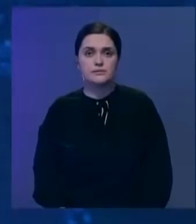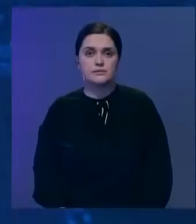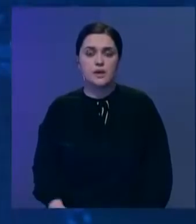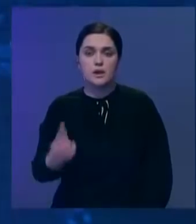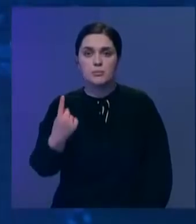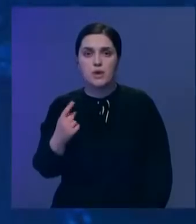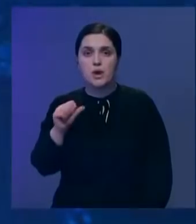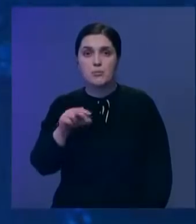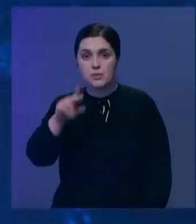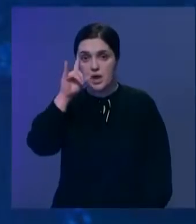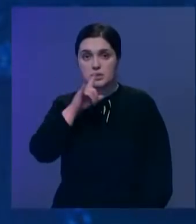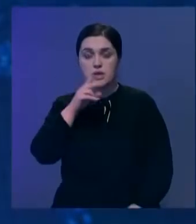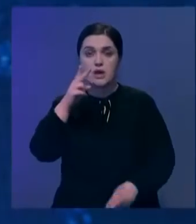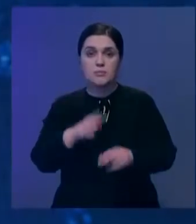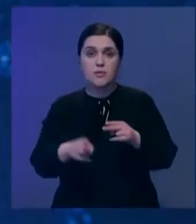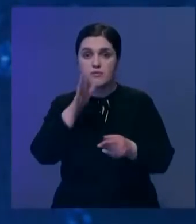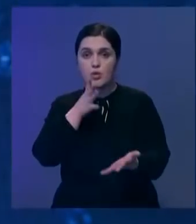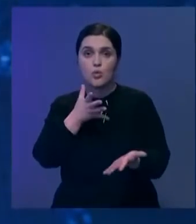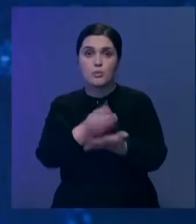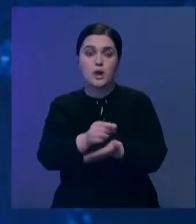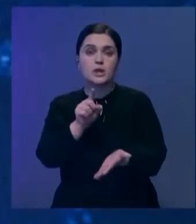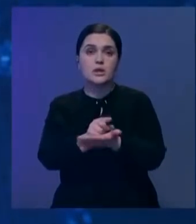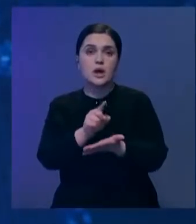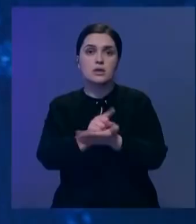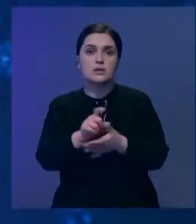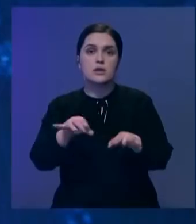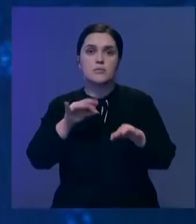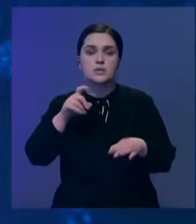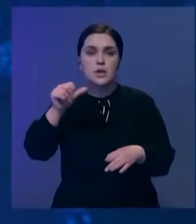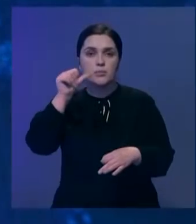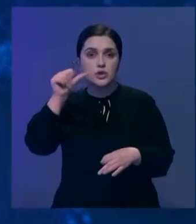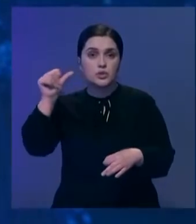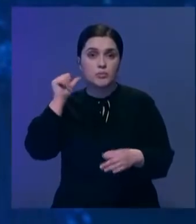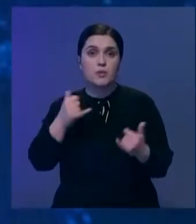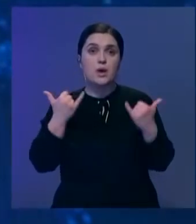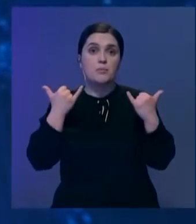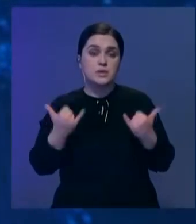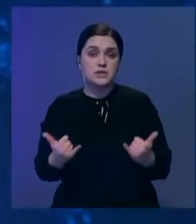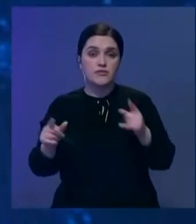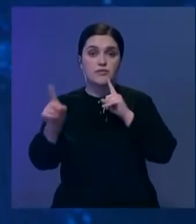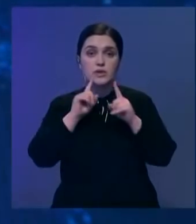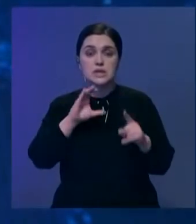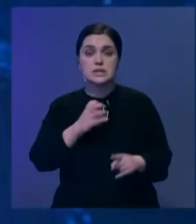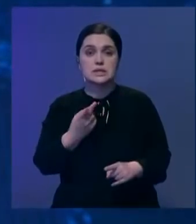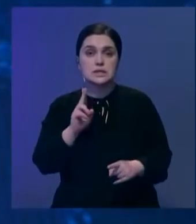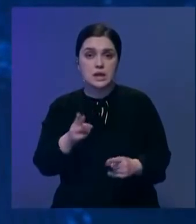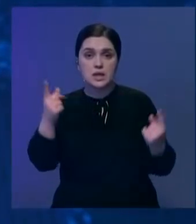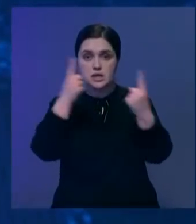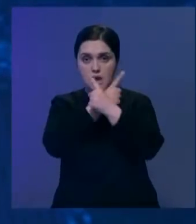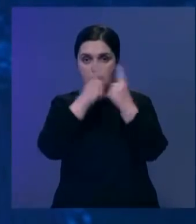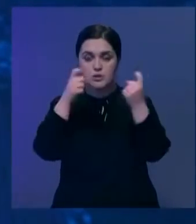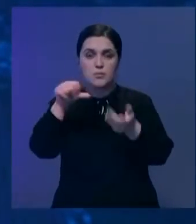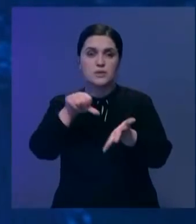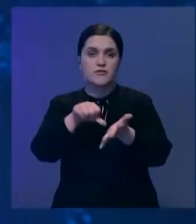1 апреля в Казахстане стекает срок уплаты налога на транспорт на за прошлый год. Об этом сегодня на брифинге в СЦК